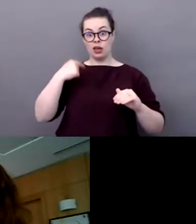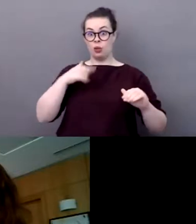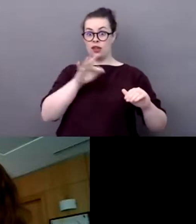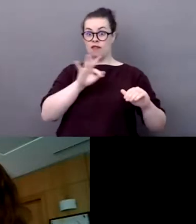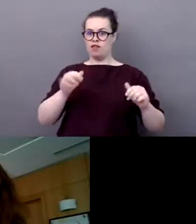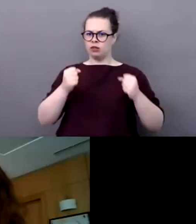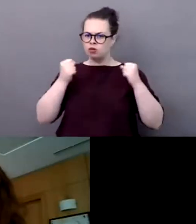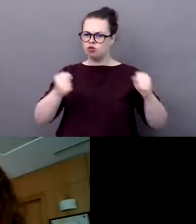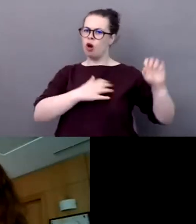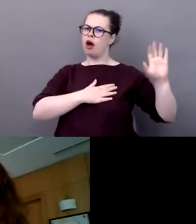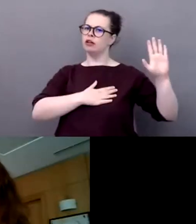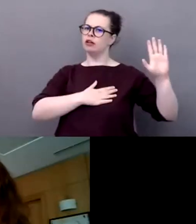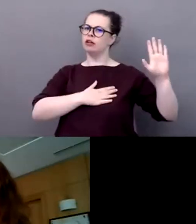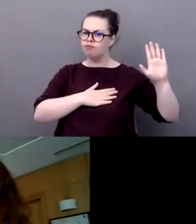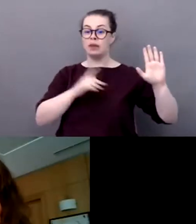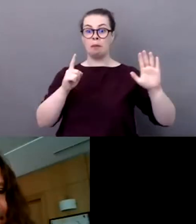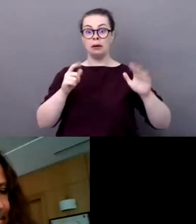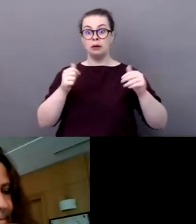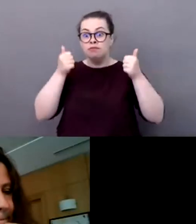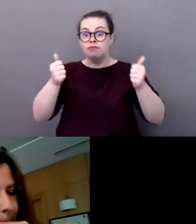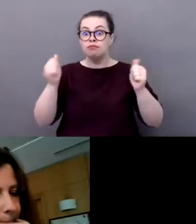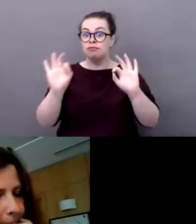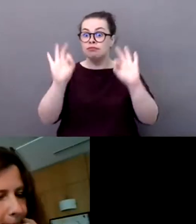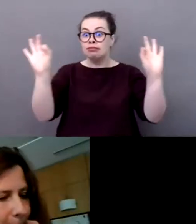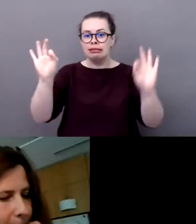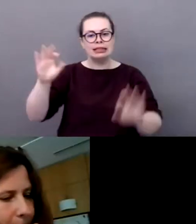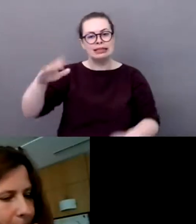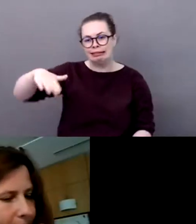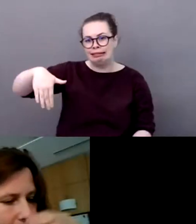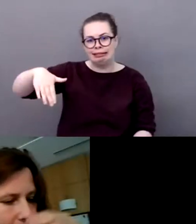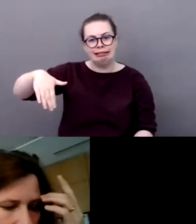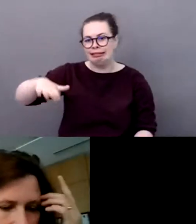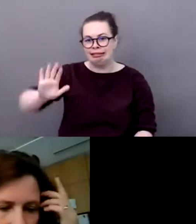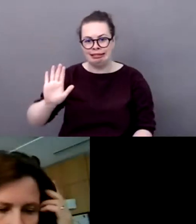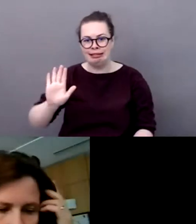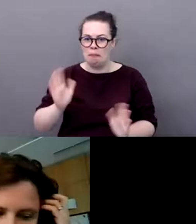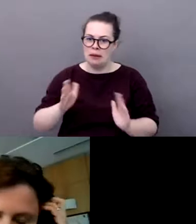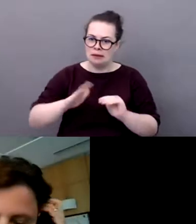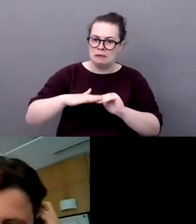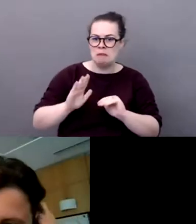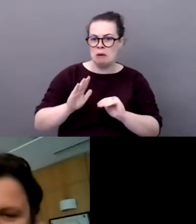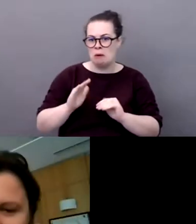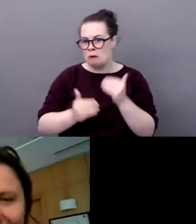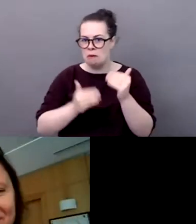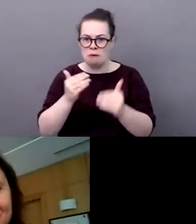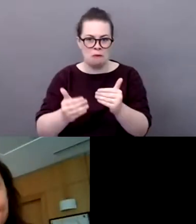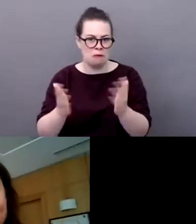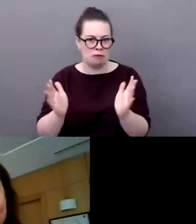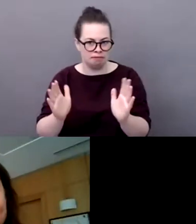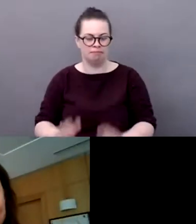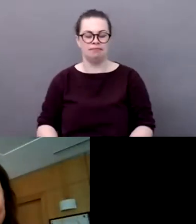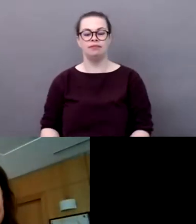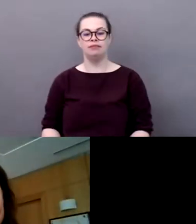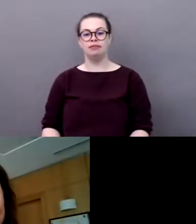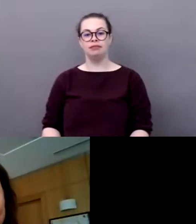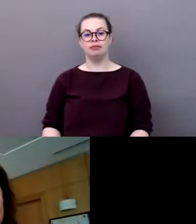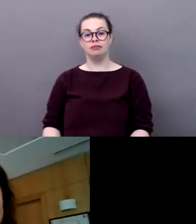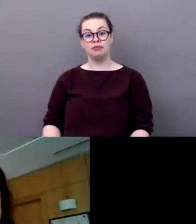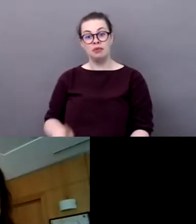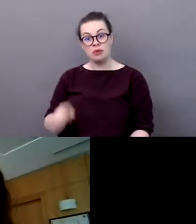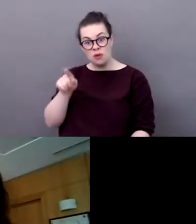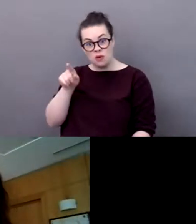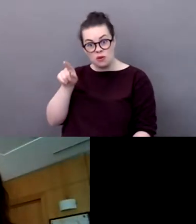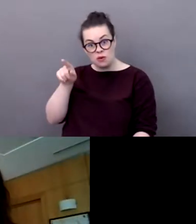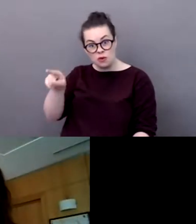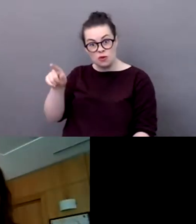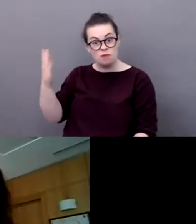En tant qu'ancienne athlète olympique qui a fait rêver des gens de ma génération, évidemment, et bien d'autres, et aujourd